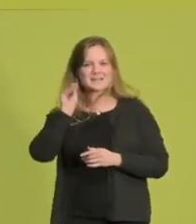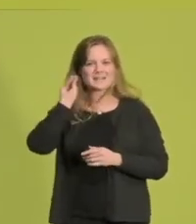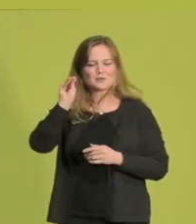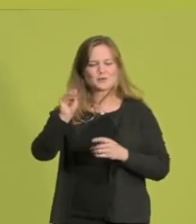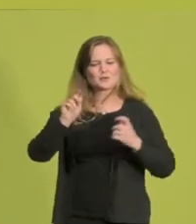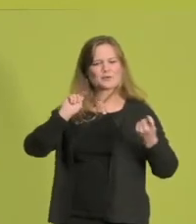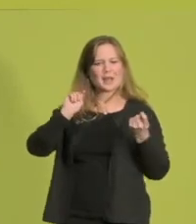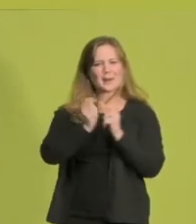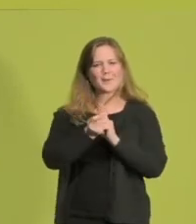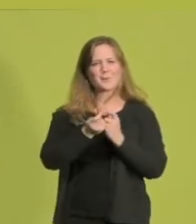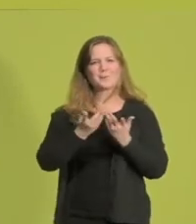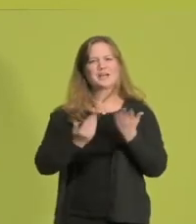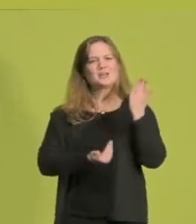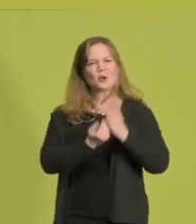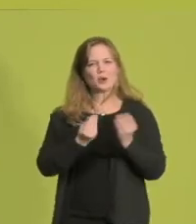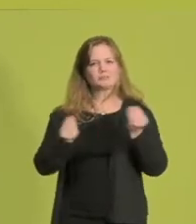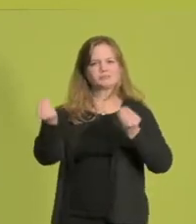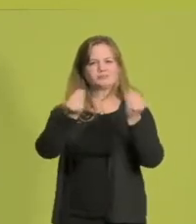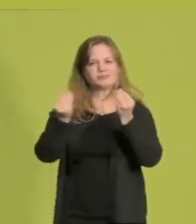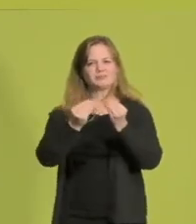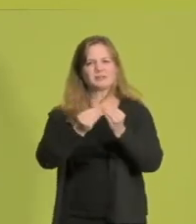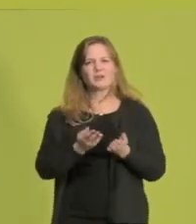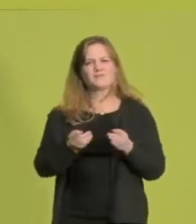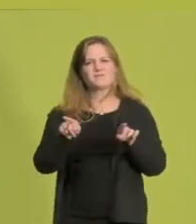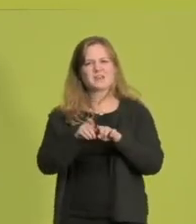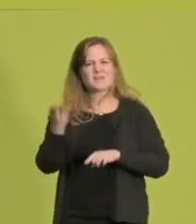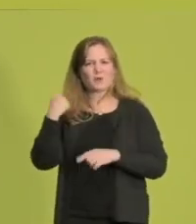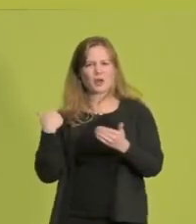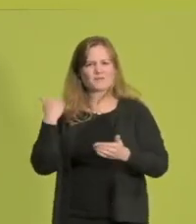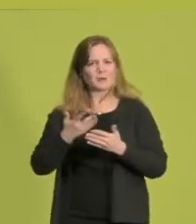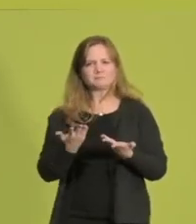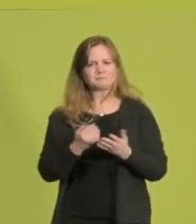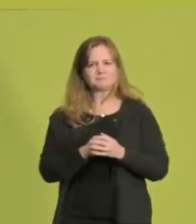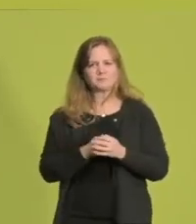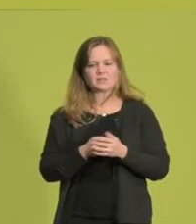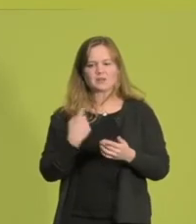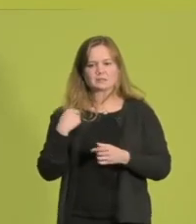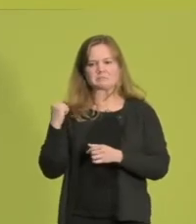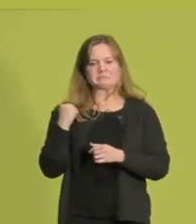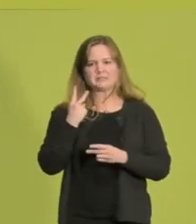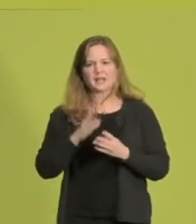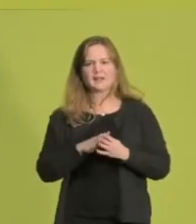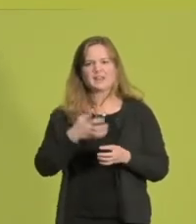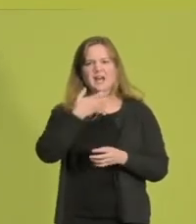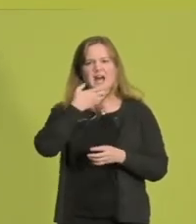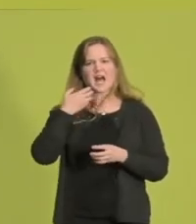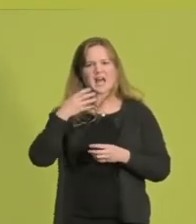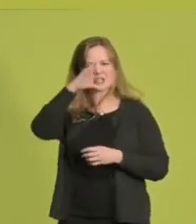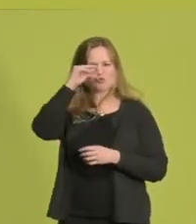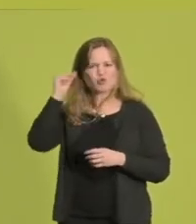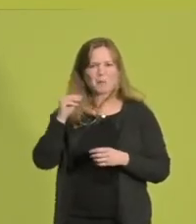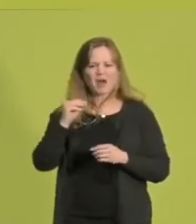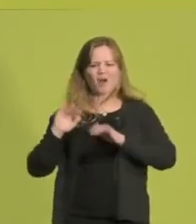und nicht darauf warten, dass sich Geschichte wiederholt. Die schlimmen Flutkatastrophen und Hitzesommer zeigen uns